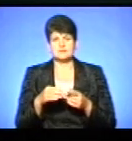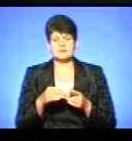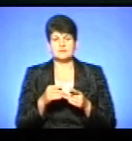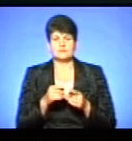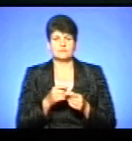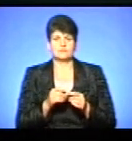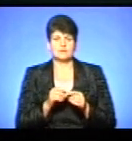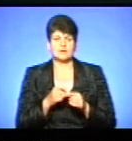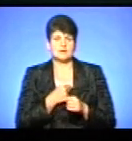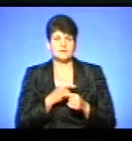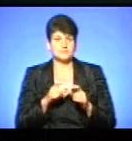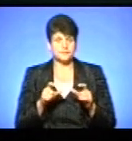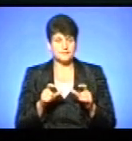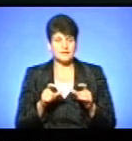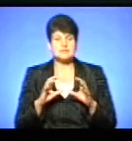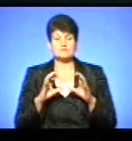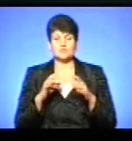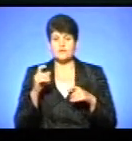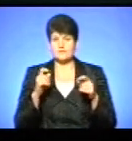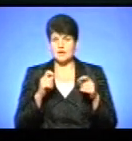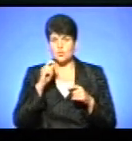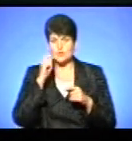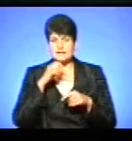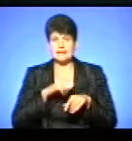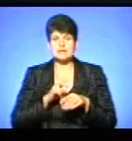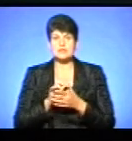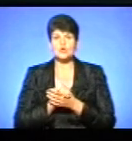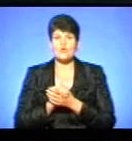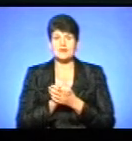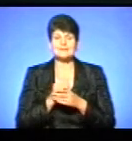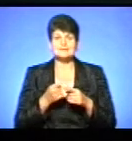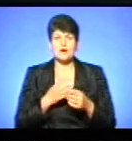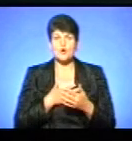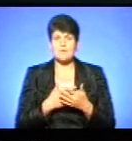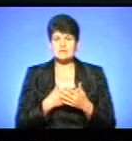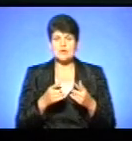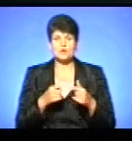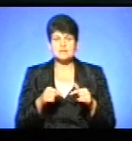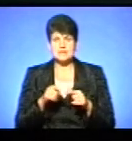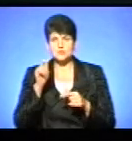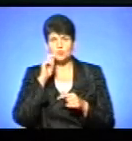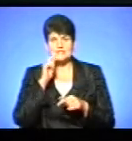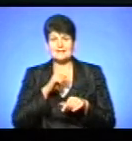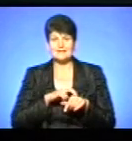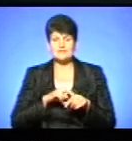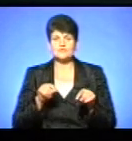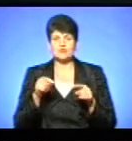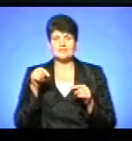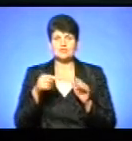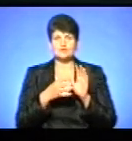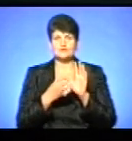Зазначу, Світова федерація українських лікарських товариств. Це громадська організація українських лікарів, створена у